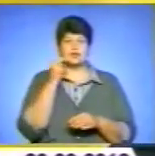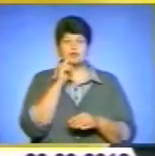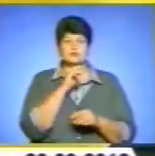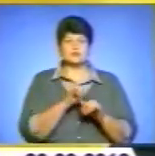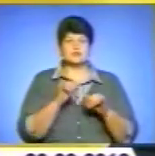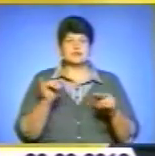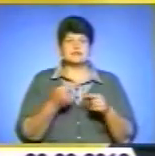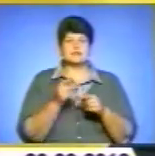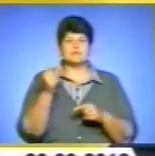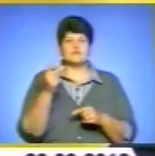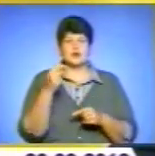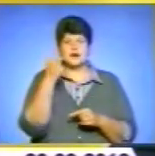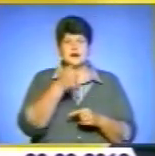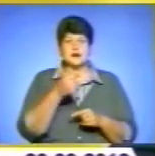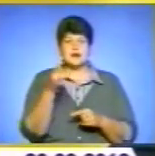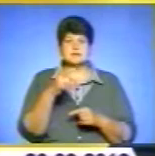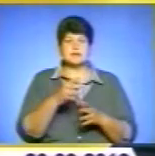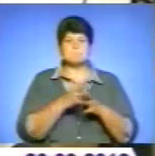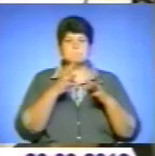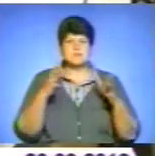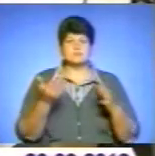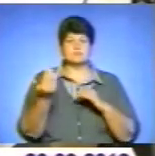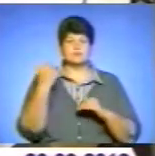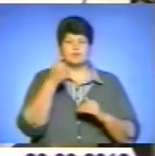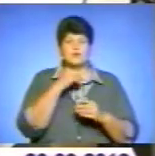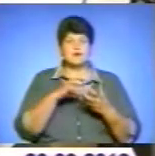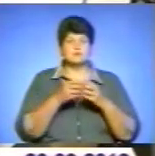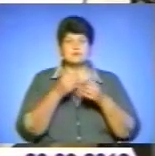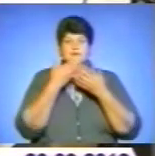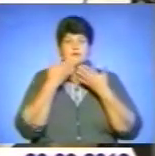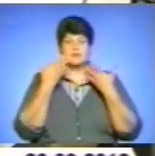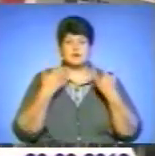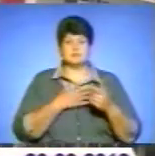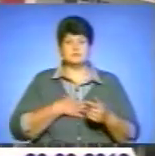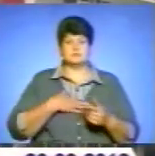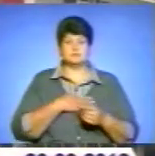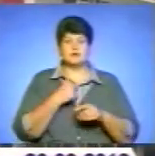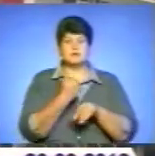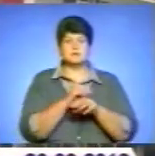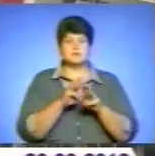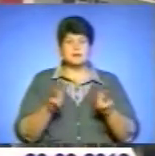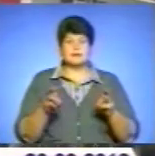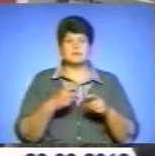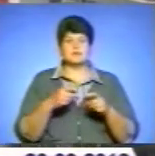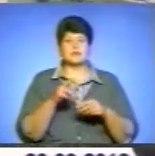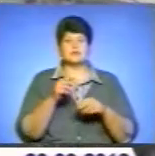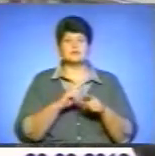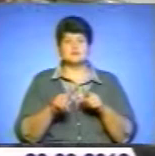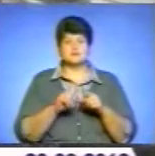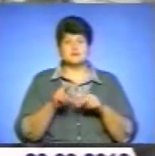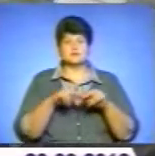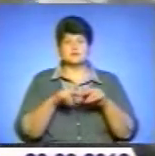півтора рази більше, ніж торік, зазначив Микола Азаров. А результату немає, занепокоєний прем'єр. Темпи будівництва уповільнились у середньому на